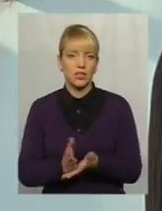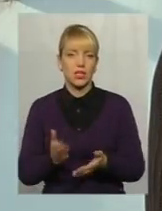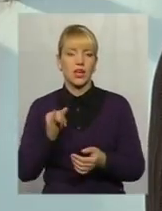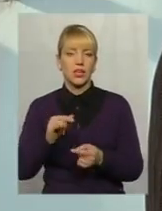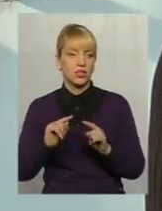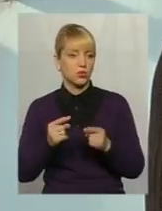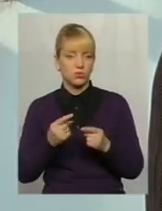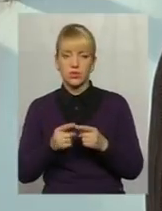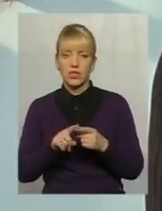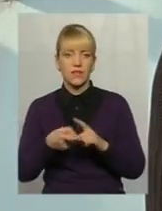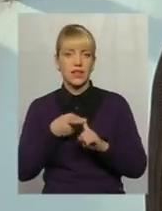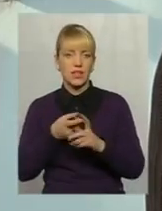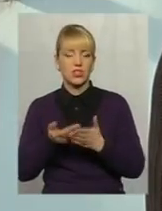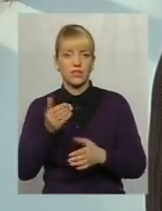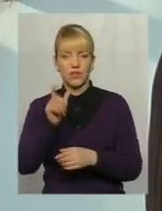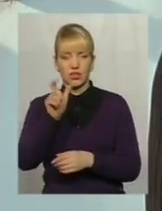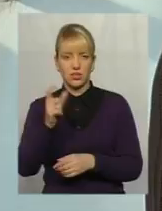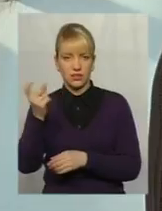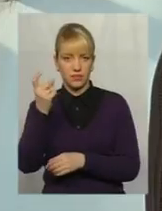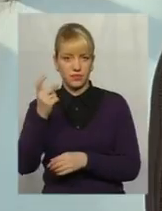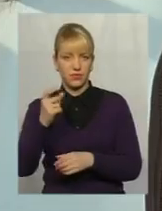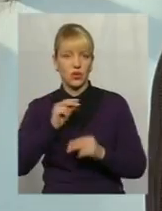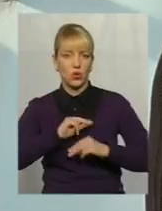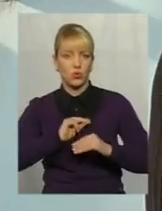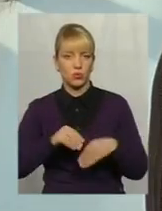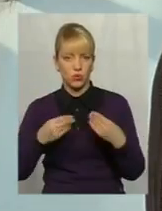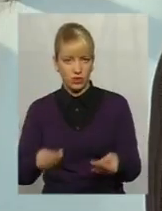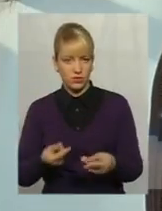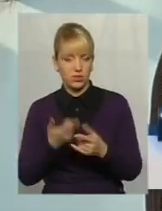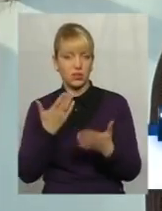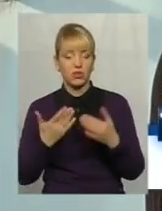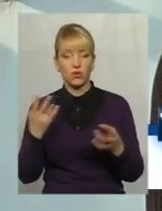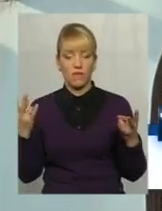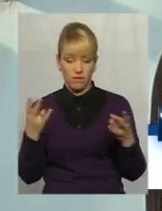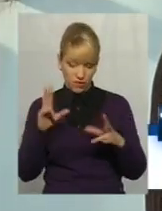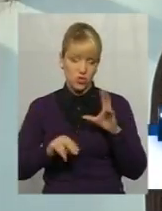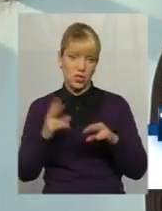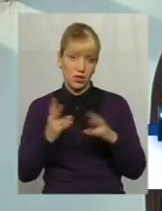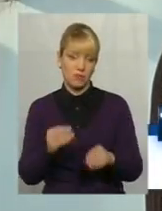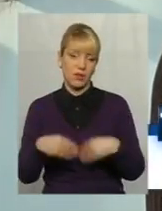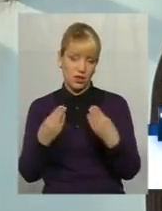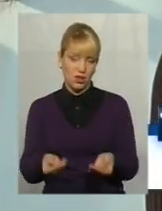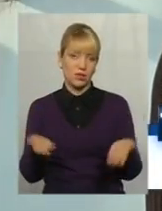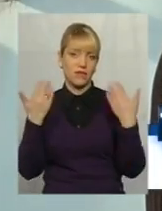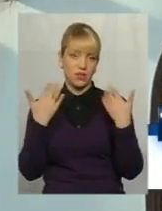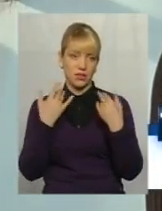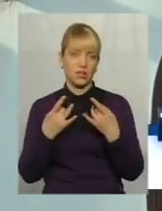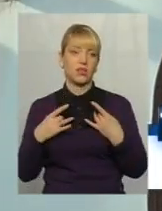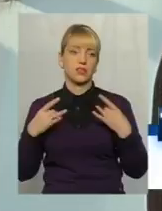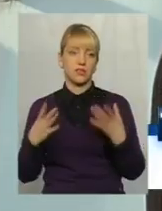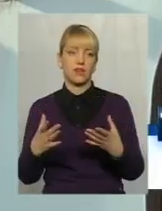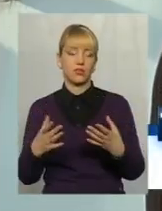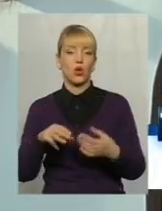Тому це все залежати від роботодавця. Якщо він вважає за потрібним надати вихідний на свято, тобто на велике